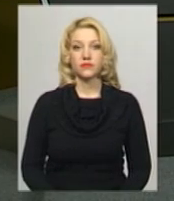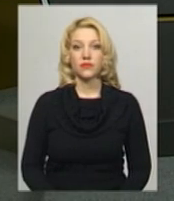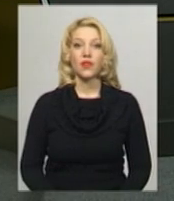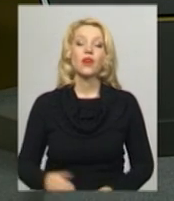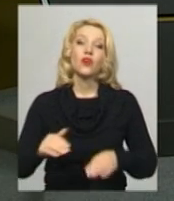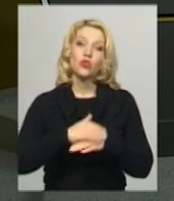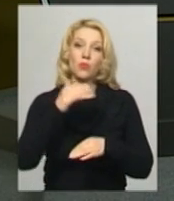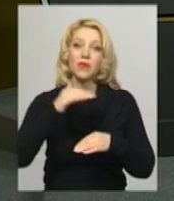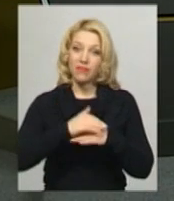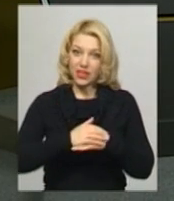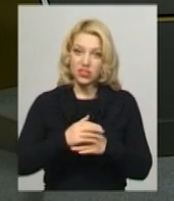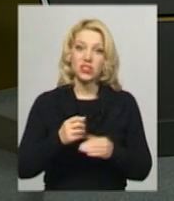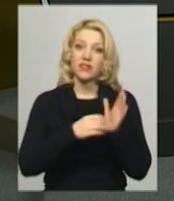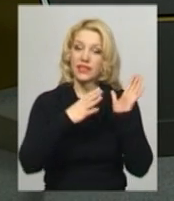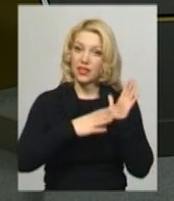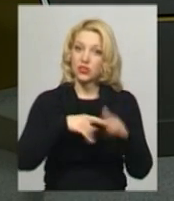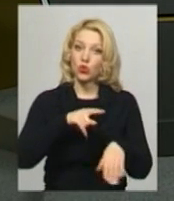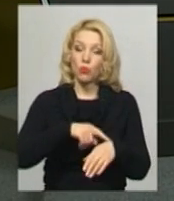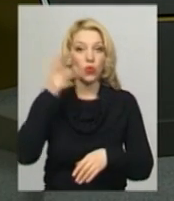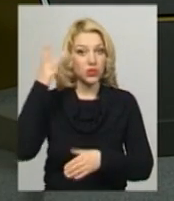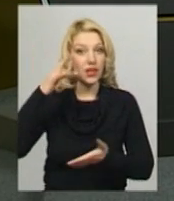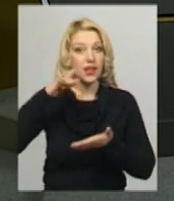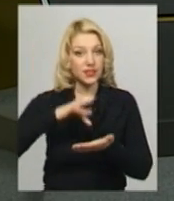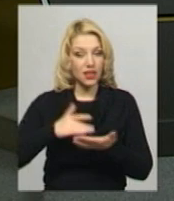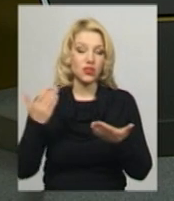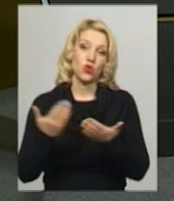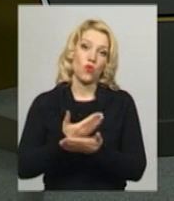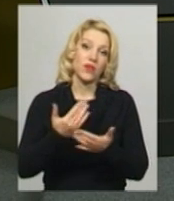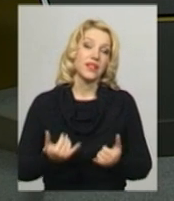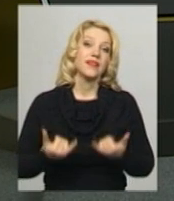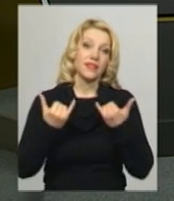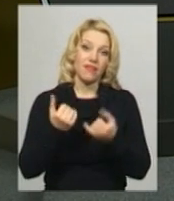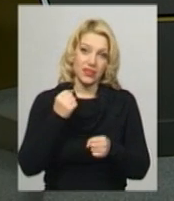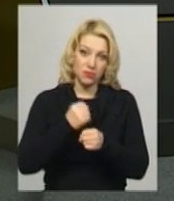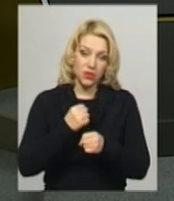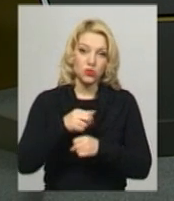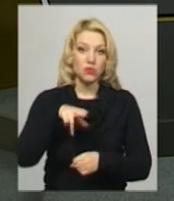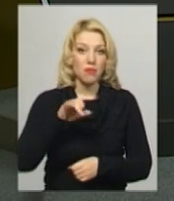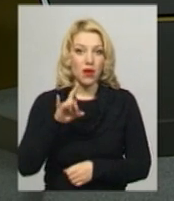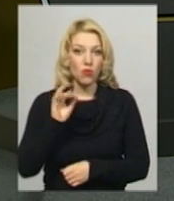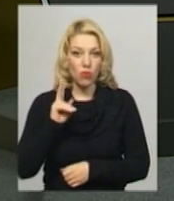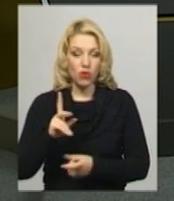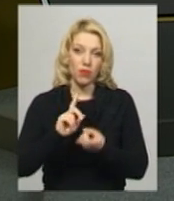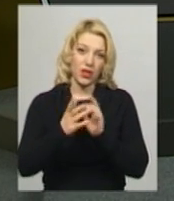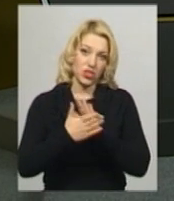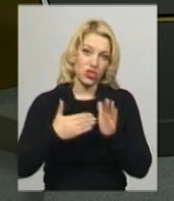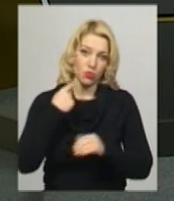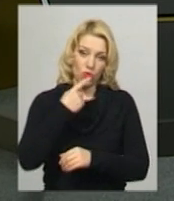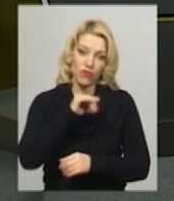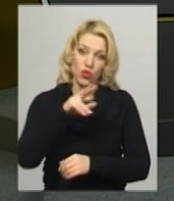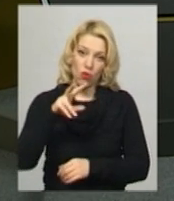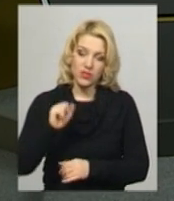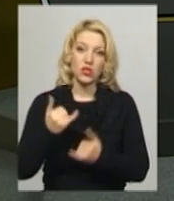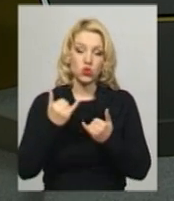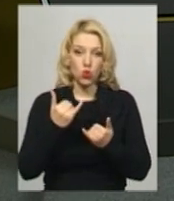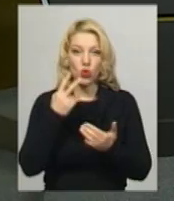Доброго вечора! 19-та година. На каналі «Поділяцентр» випуск новин. В студії ведуча Світлана Поробок, диктор жестової мови Оксана Фіновська. Сьогодні у